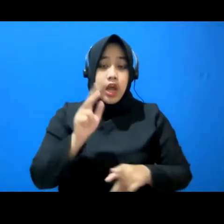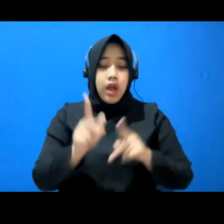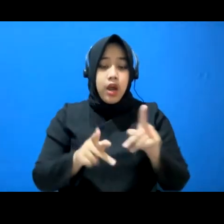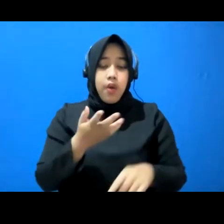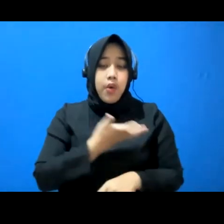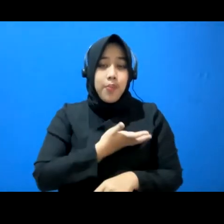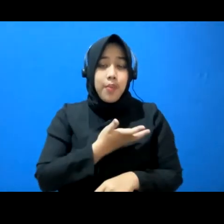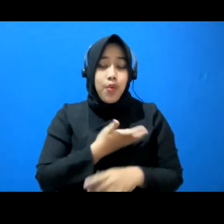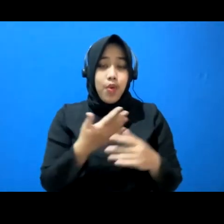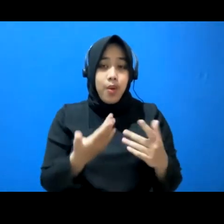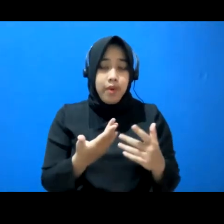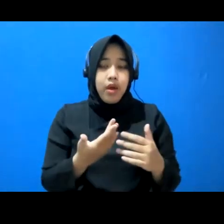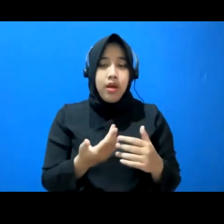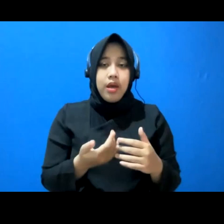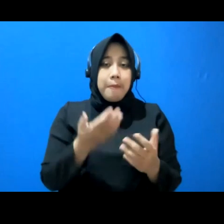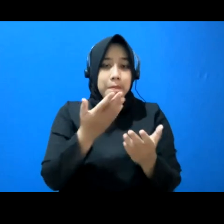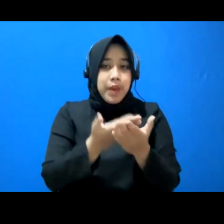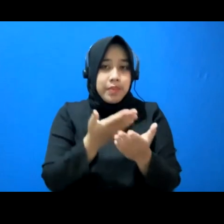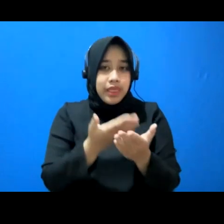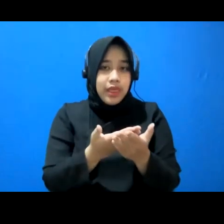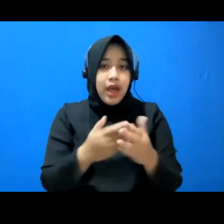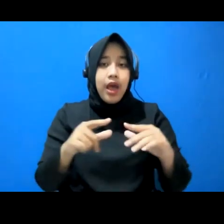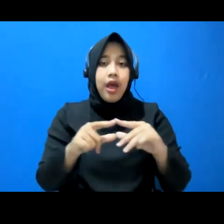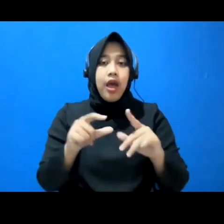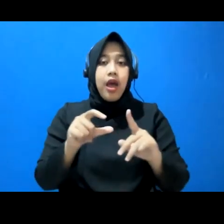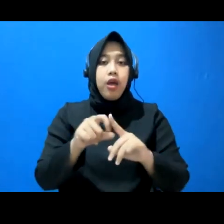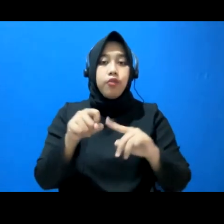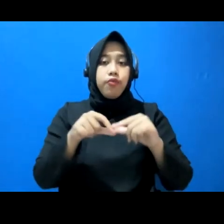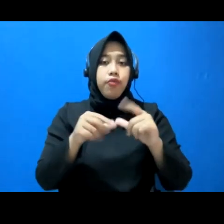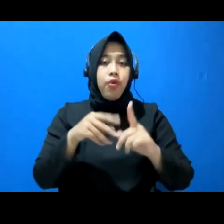menghimbau meminta advokat daftar ini.